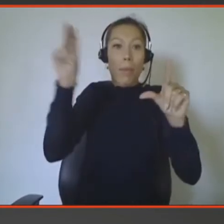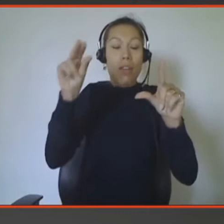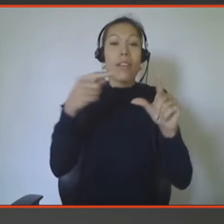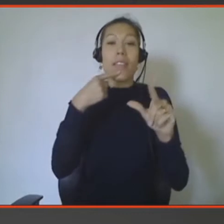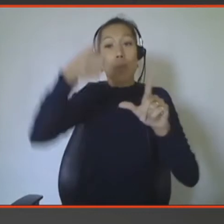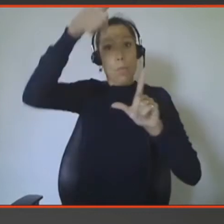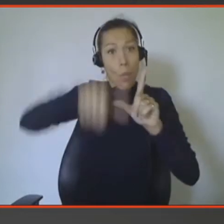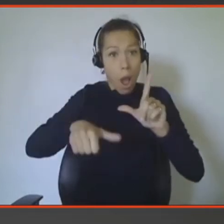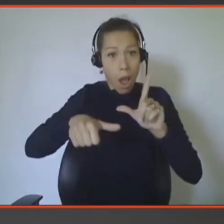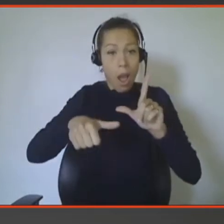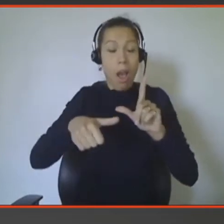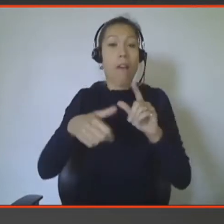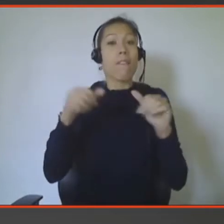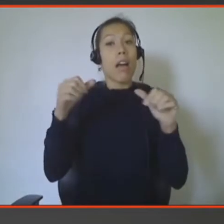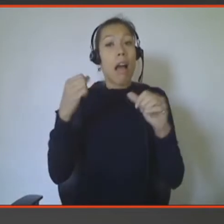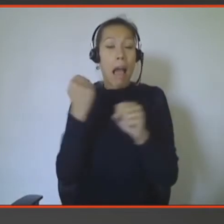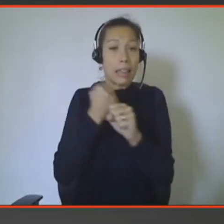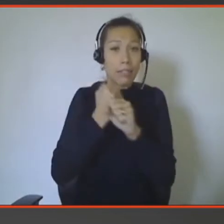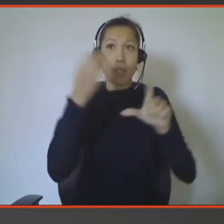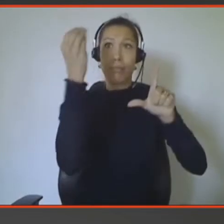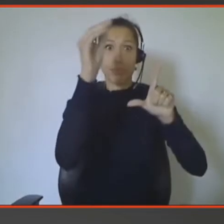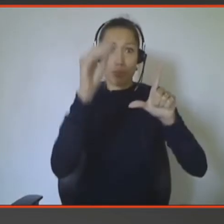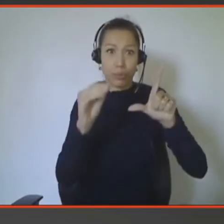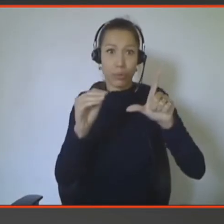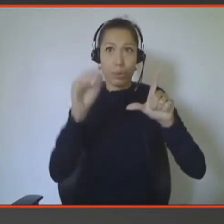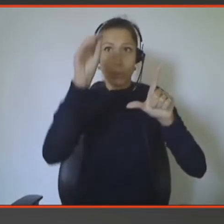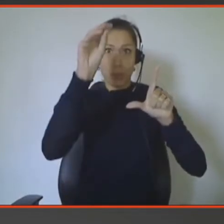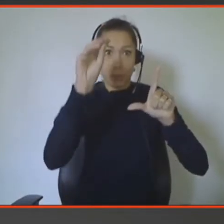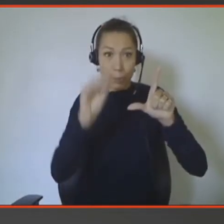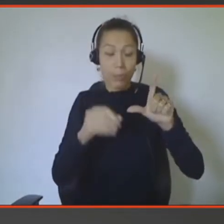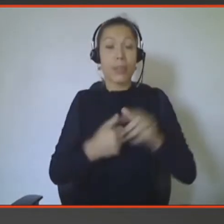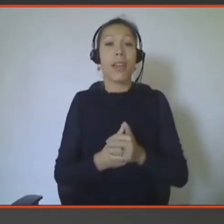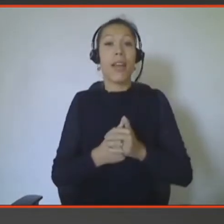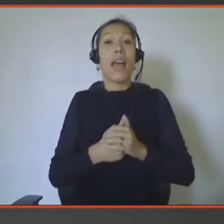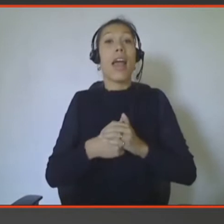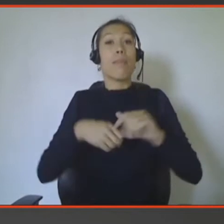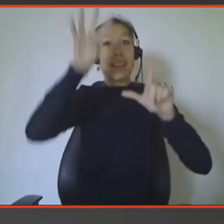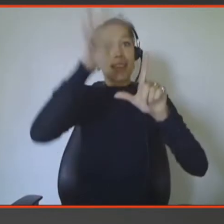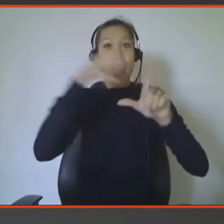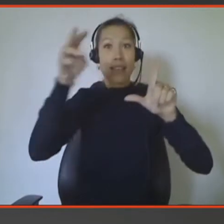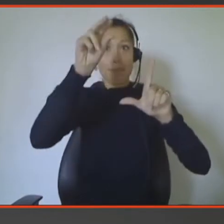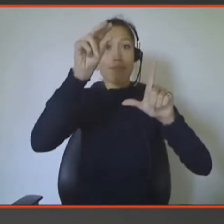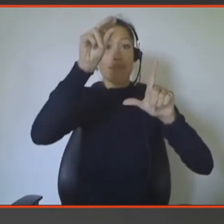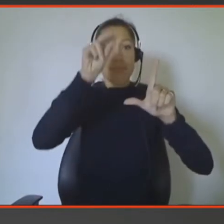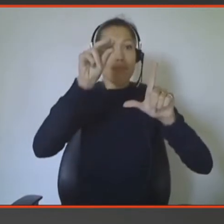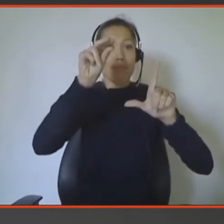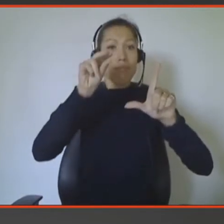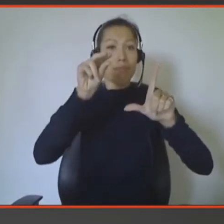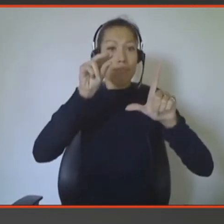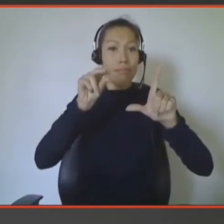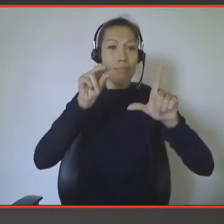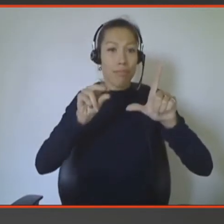écrire sur des petits magnètes comme ça et le calendrier va tourner d'une case par jour mais vous allez voir ce qui se passe